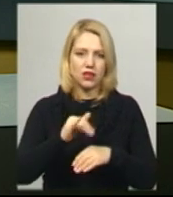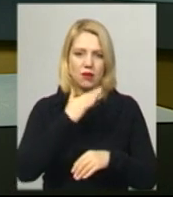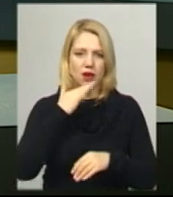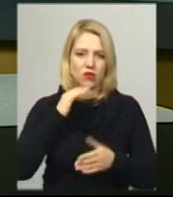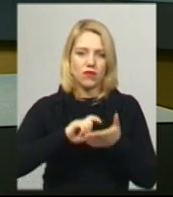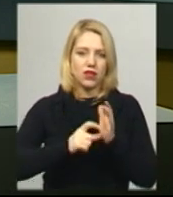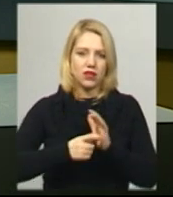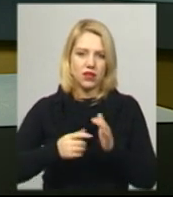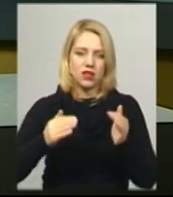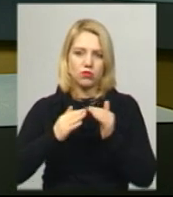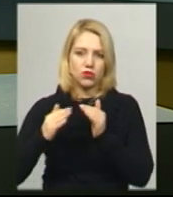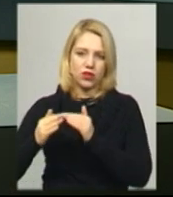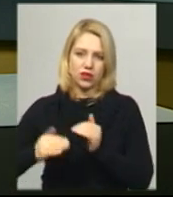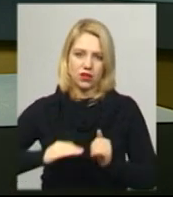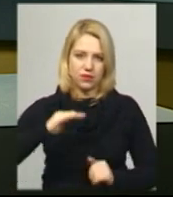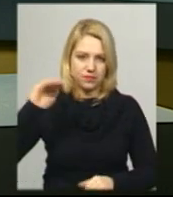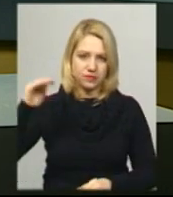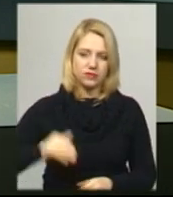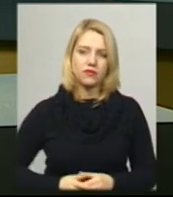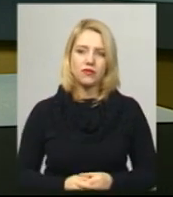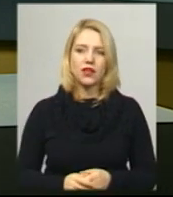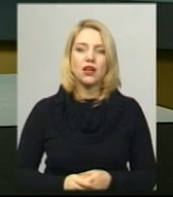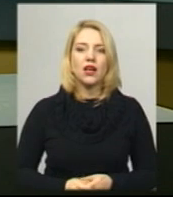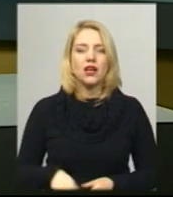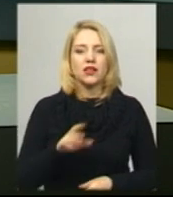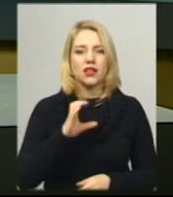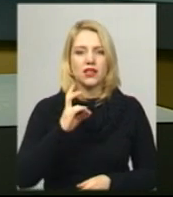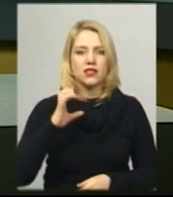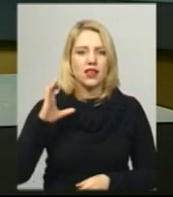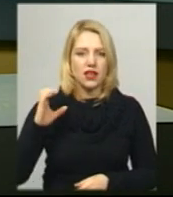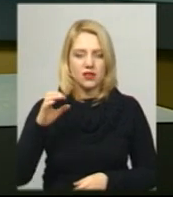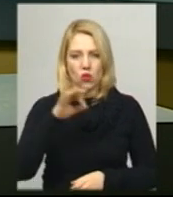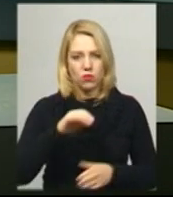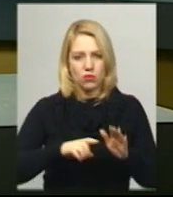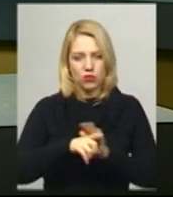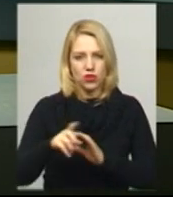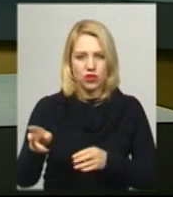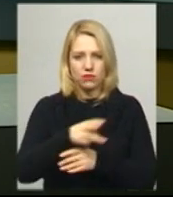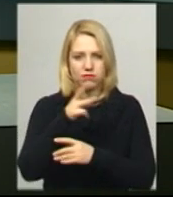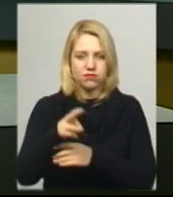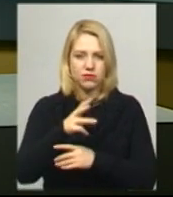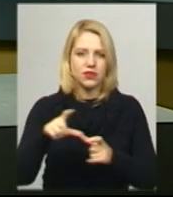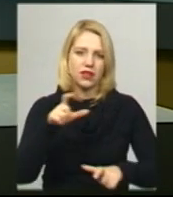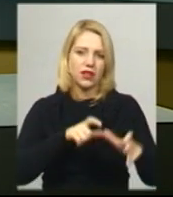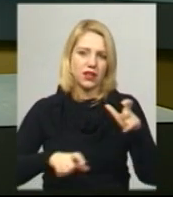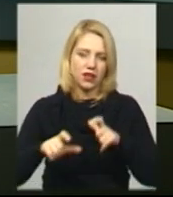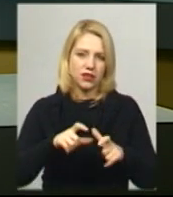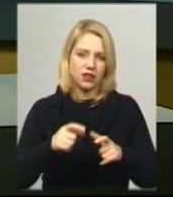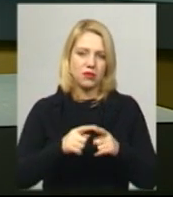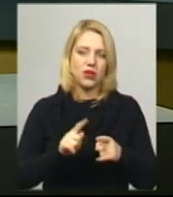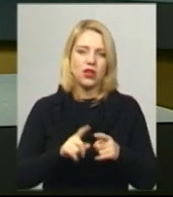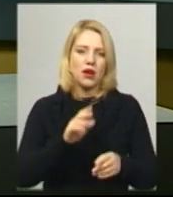Дезінфекцію хмельницьких ринків почали працівники ДСНС області. Обробляють території в рамках карантинних заходів з метою